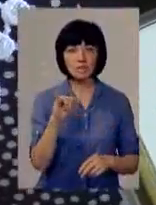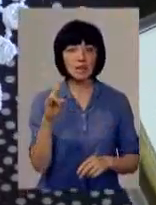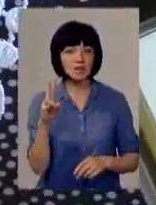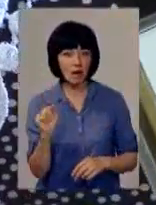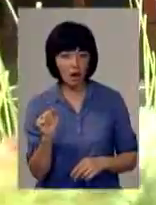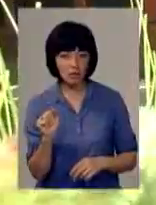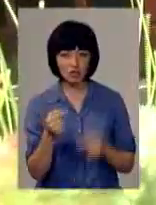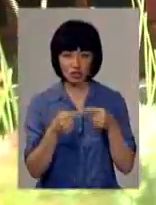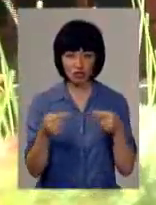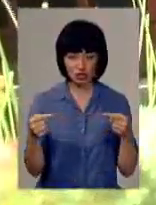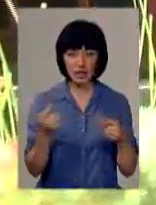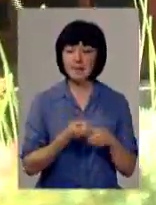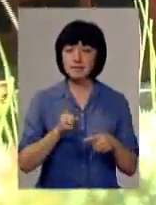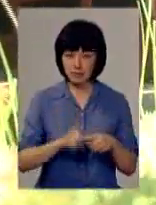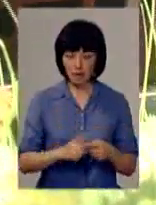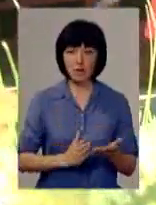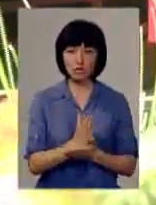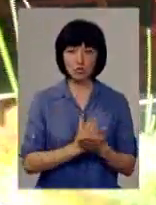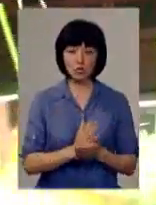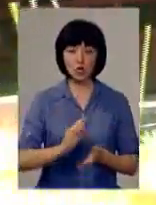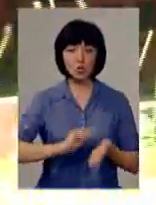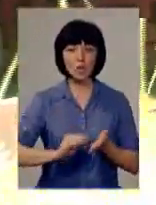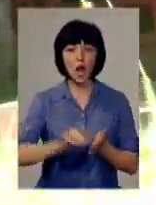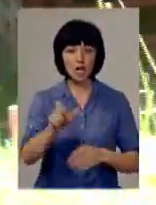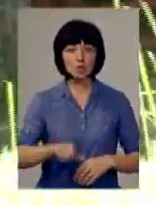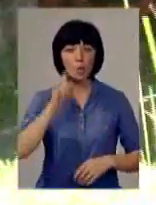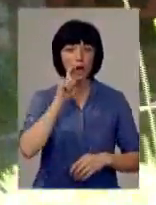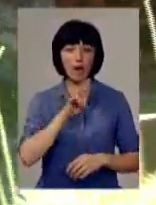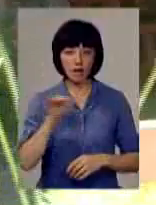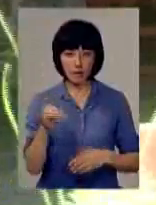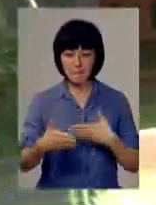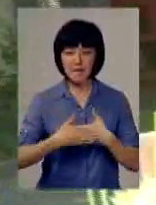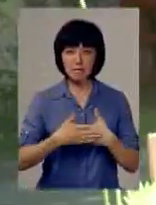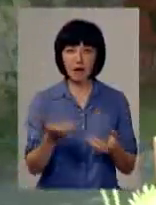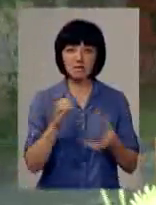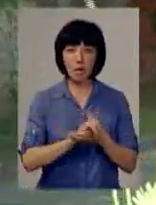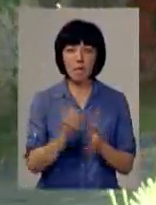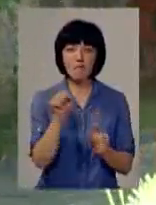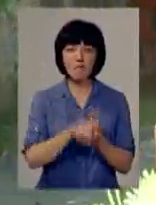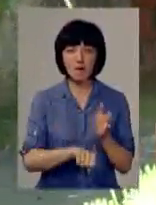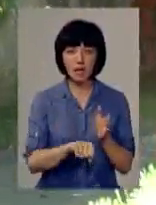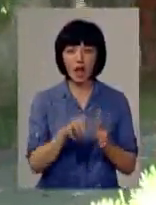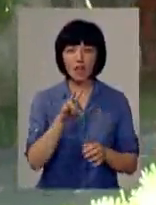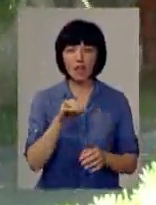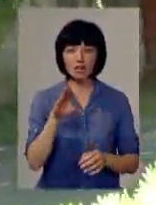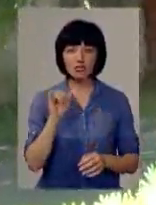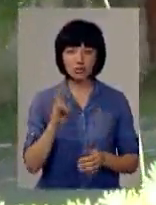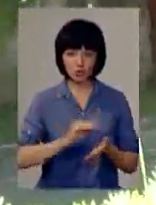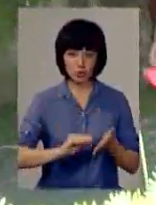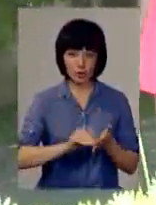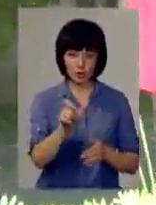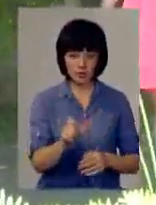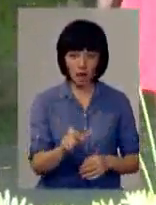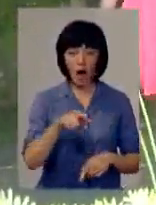чи Калашников. Це заслужений журналіст України Світлана Кабачинська, близька знайома вбитої нетішинської журналістки Ольги